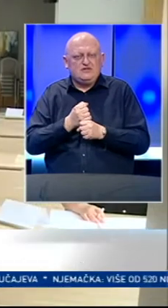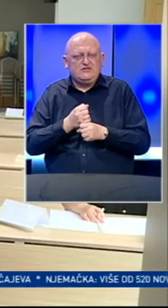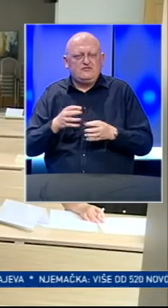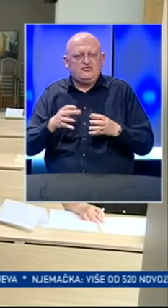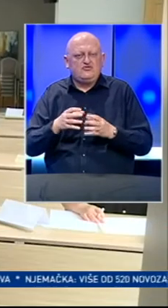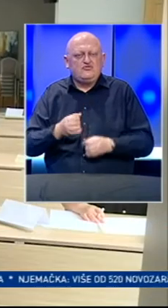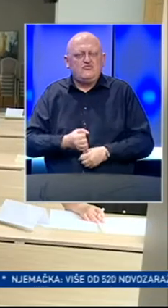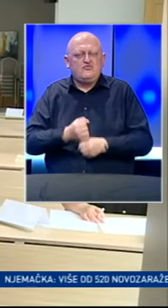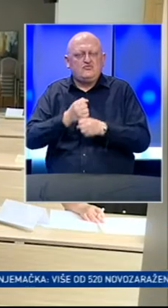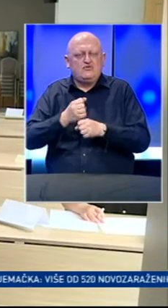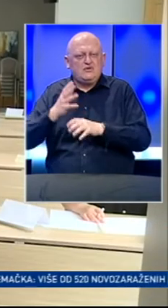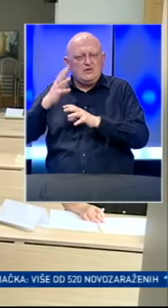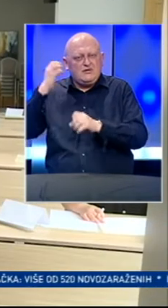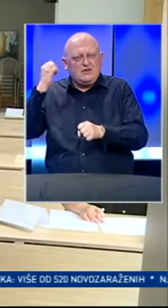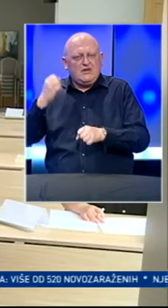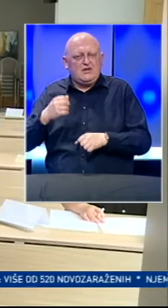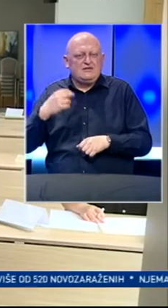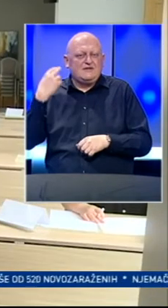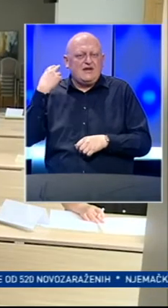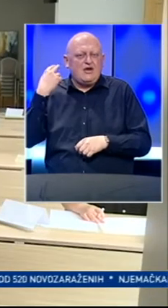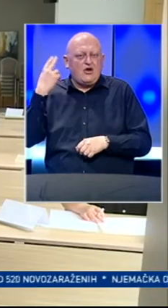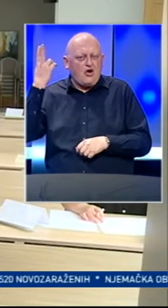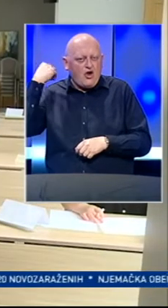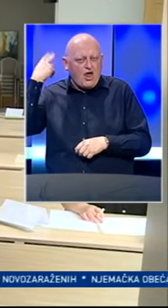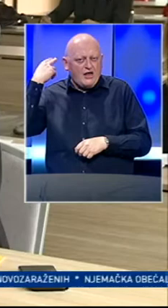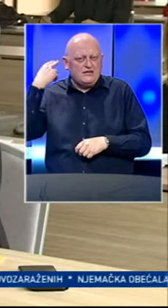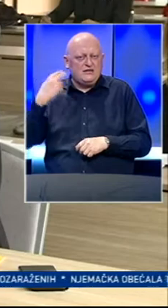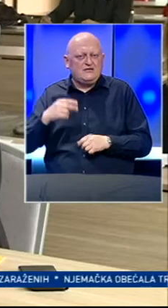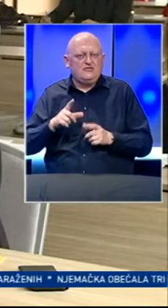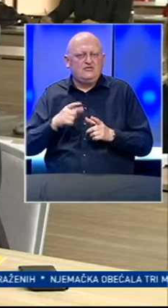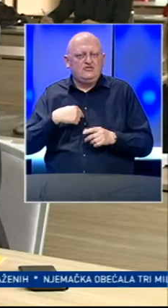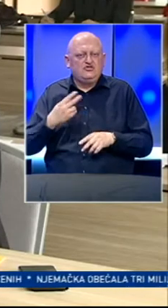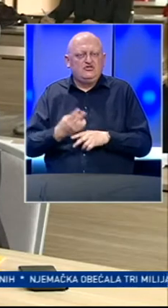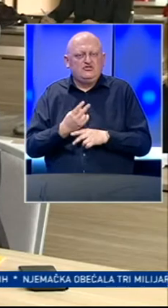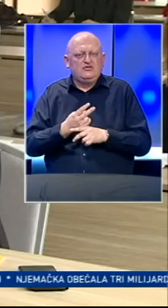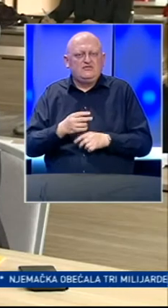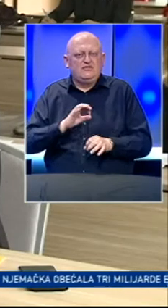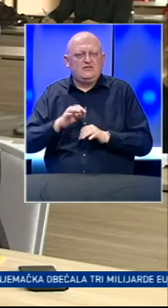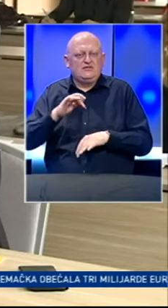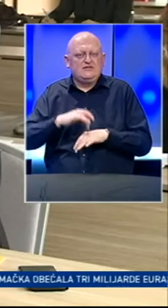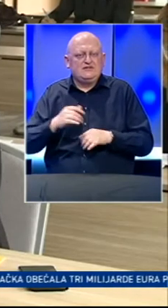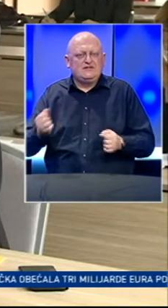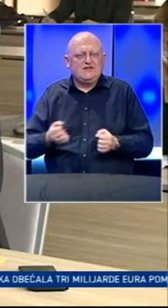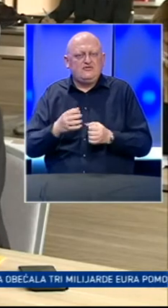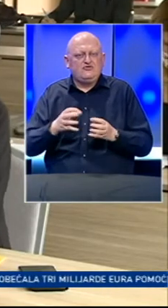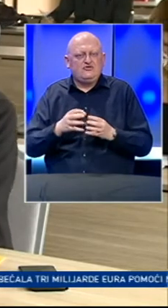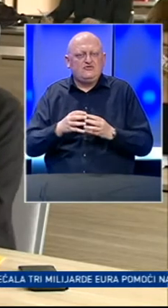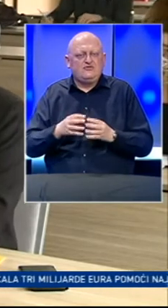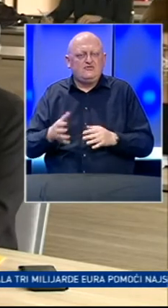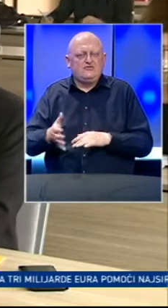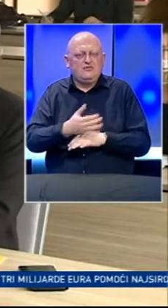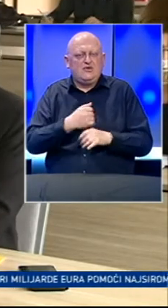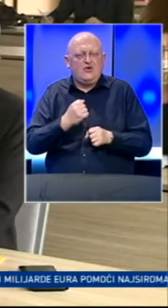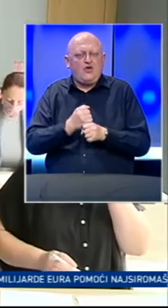Bosni i Hercegovini. Skup je uz podršku veleposlanstva Kraljevine Nizozemske u našoj zemlji organizirao Centar za razvoj društvenog